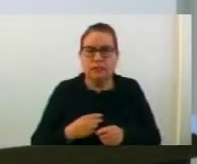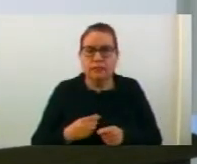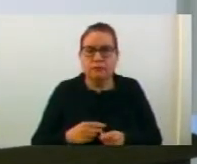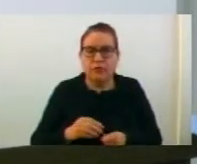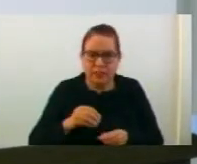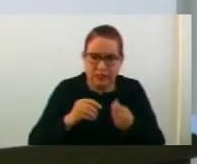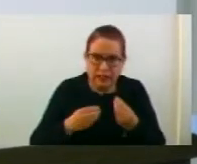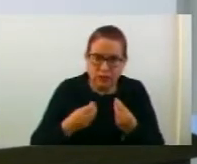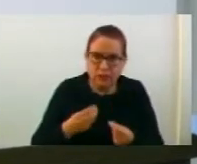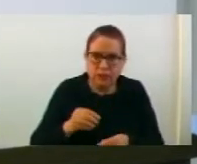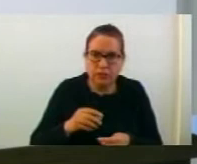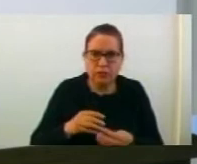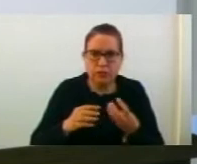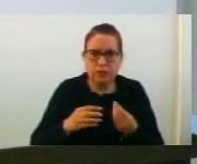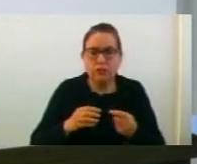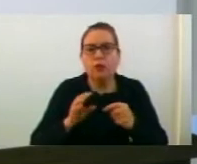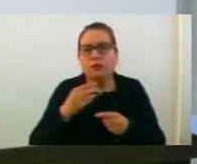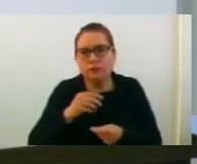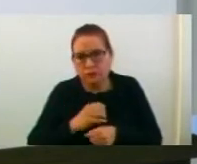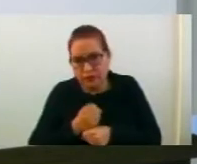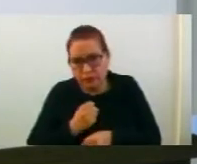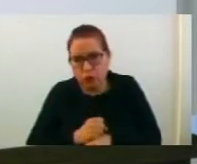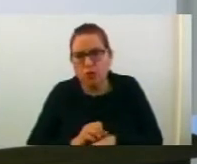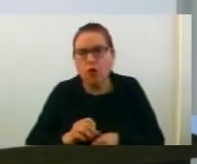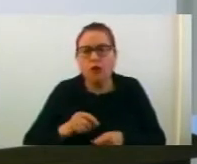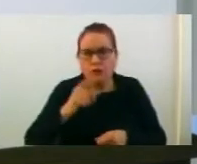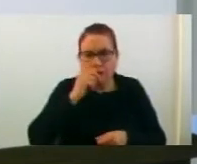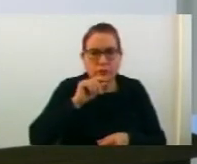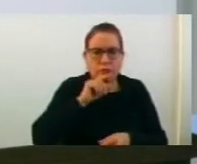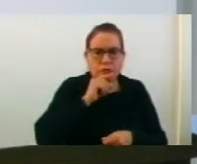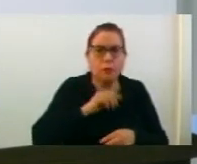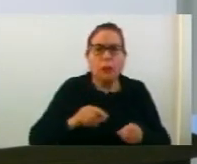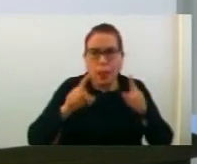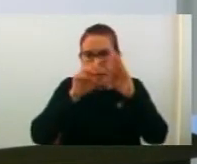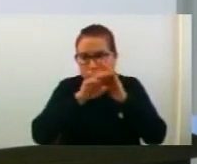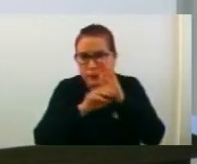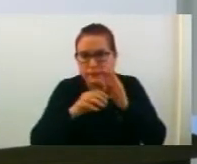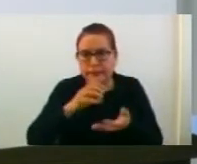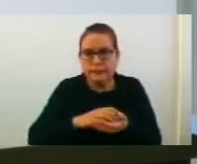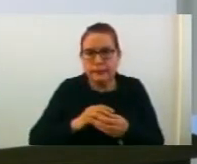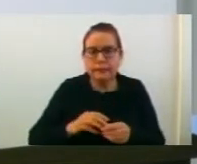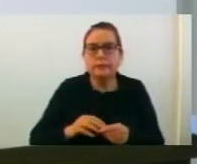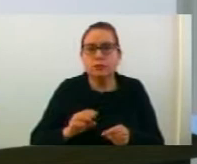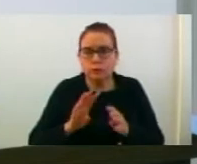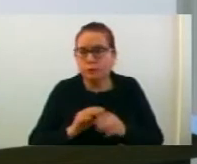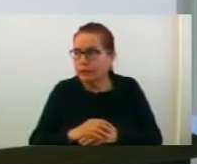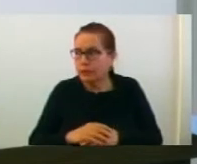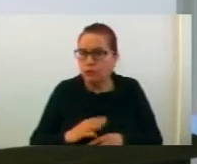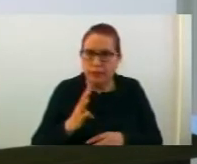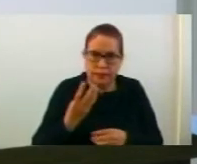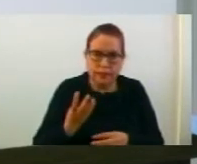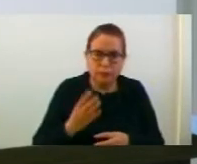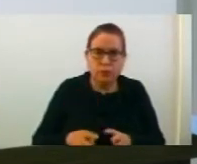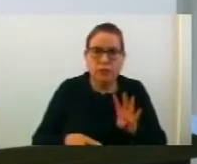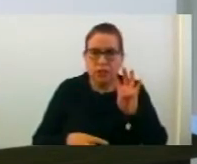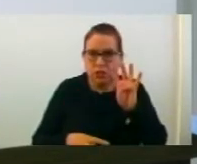на детален урбанизътчки план за дел од блок 38, урбана единица 5 по генералното урбанизътчки план за град Струмица. Реден број 43,